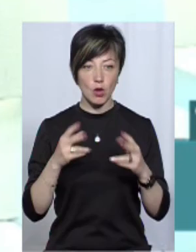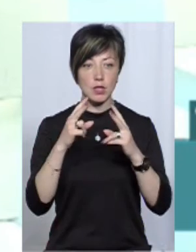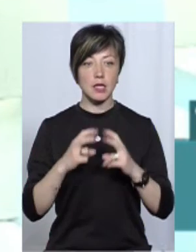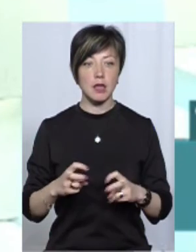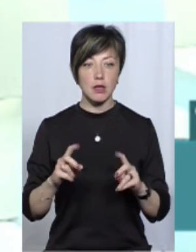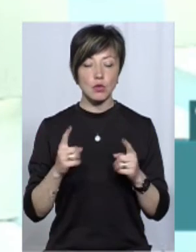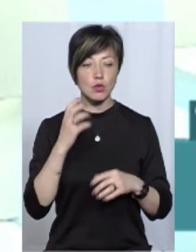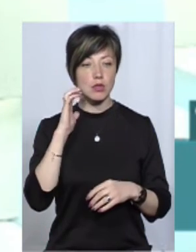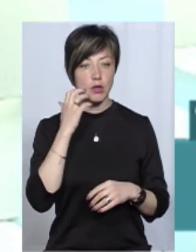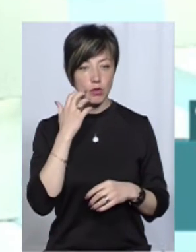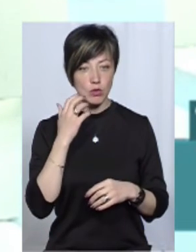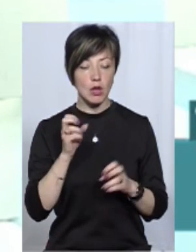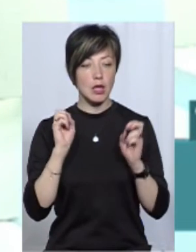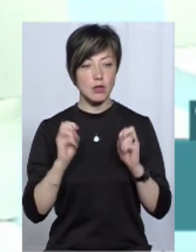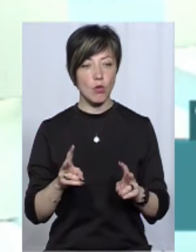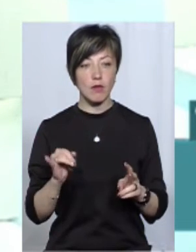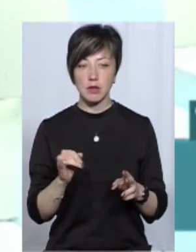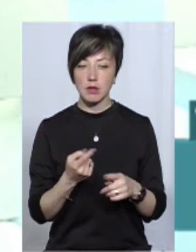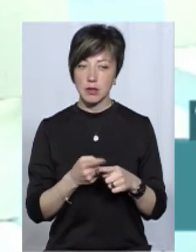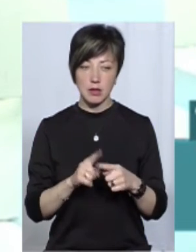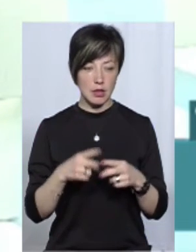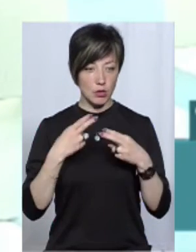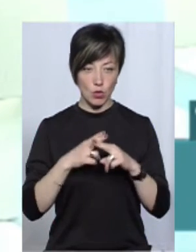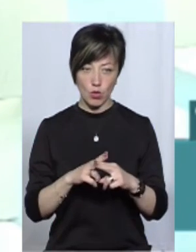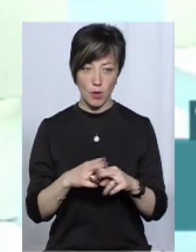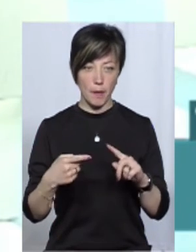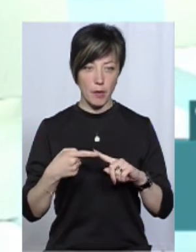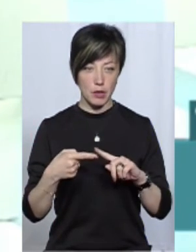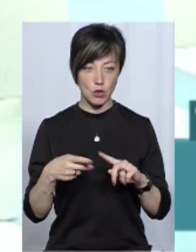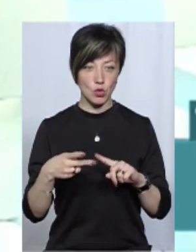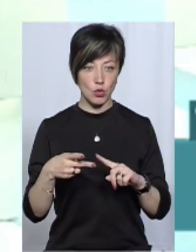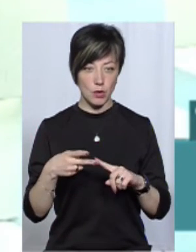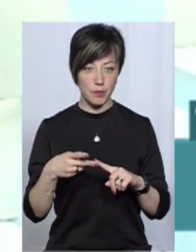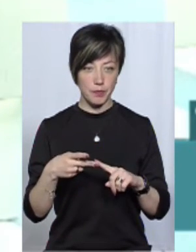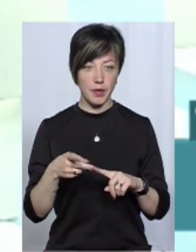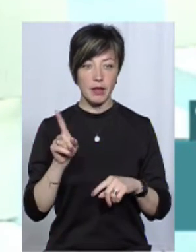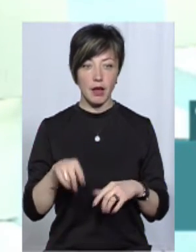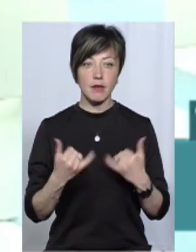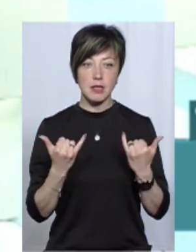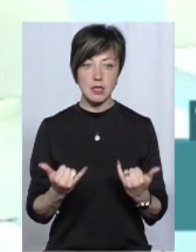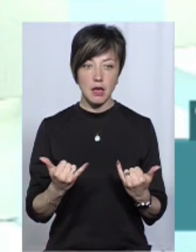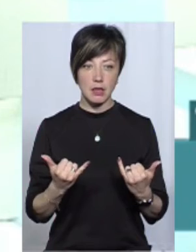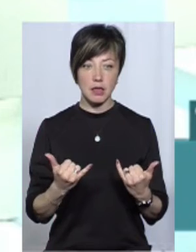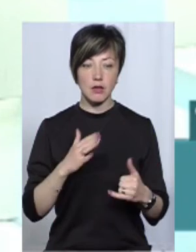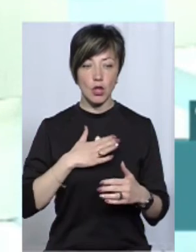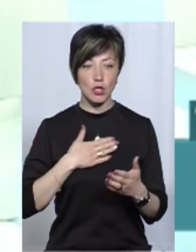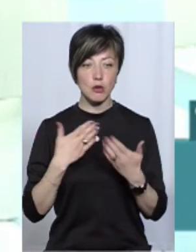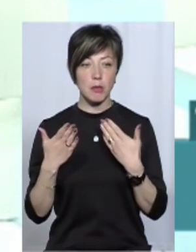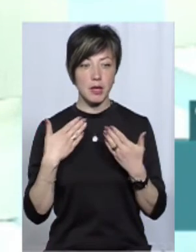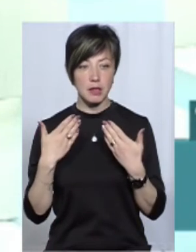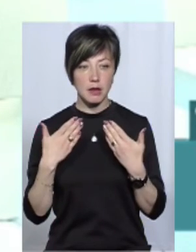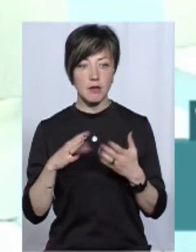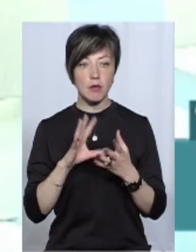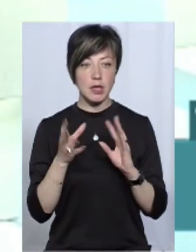розглядаємо досить серйозну, ризиковану і небезпечну технологію, по-перше. По-друге, навіть зараз в нашій бесіді,